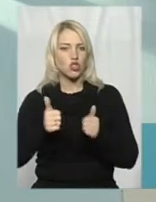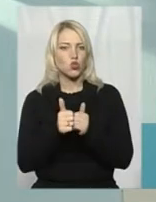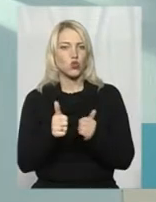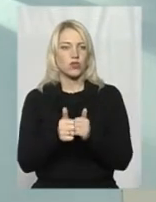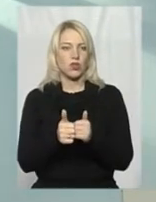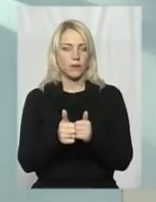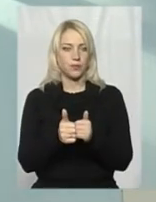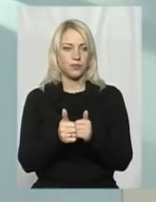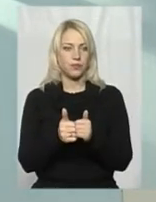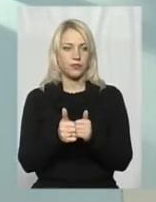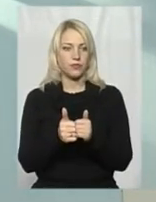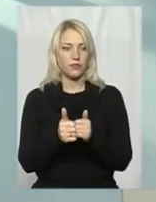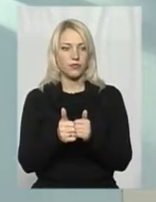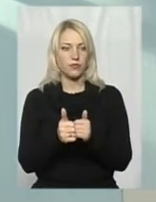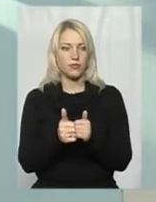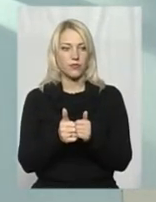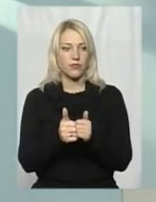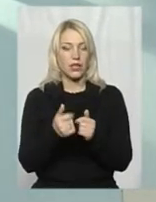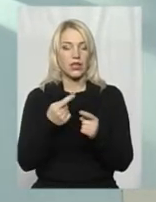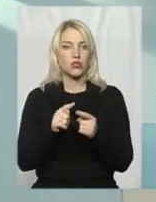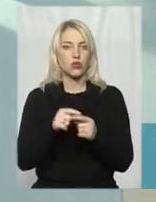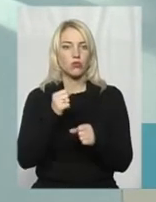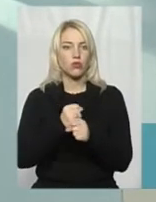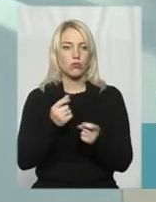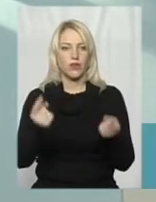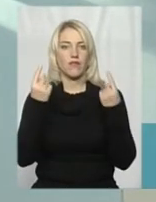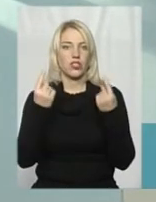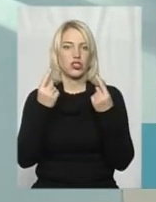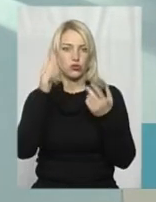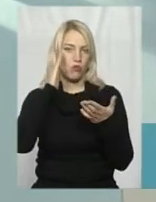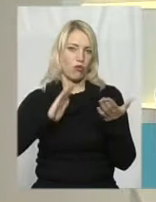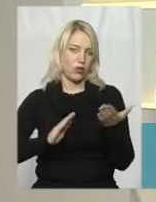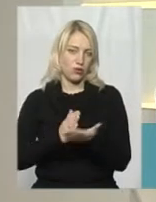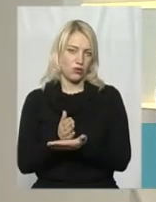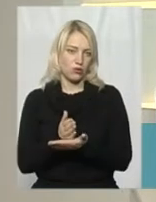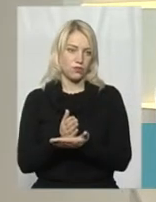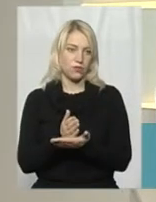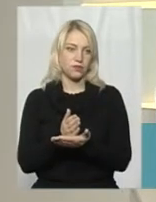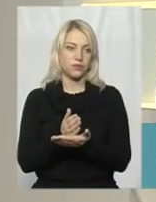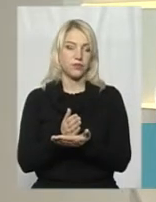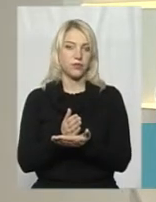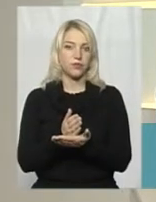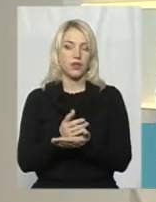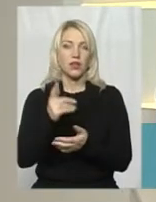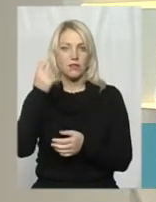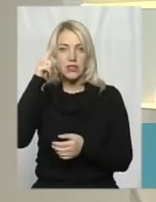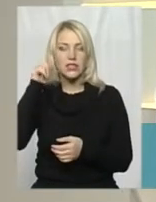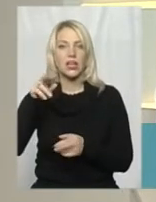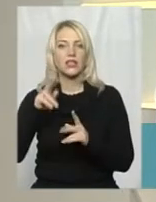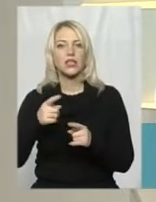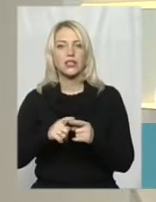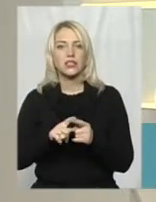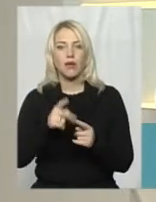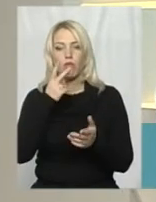на цьому роблять величезну політику. Ви ж знаєте, як вони це